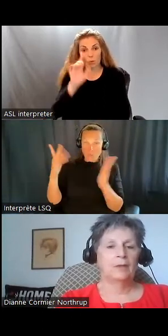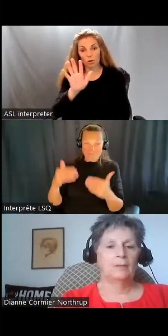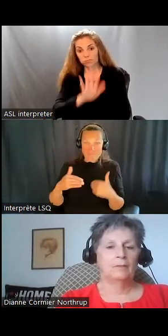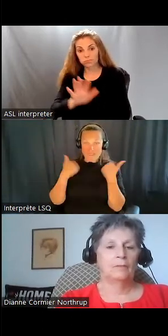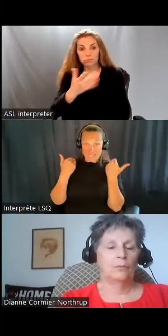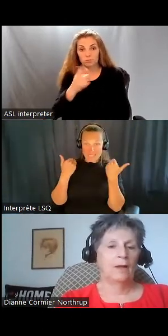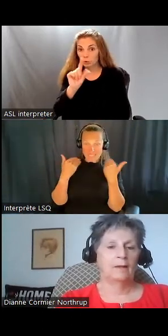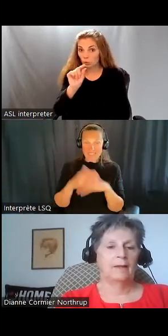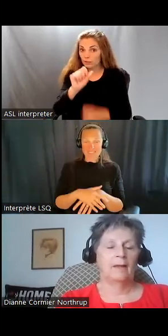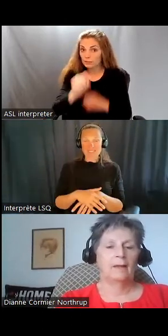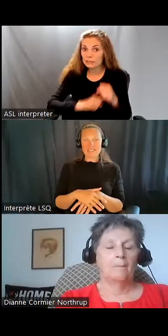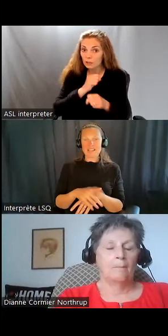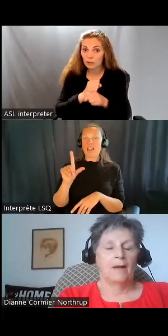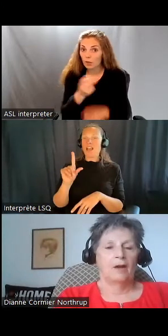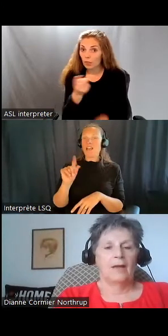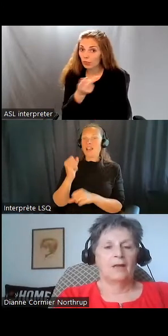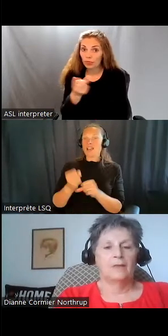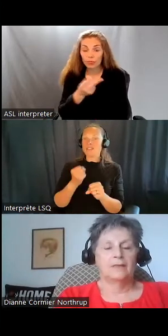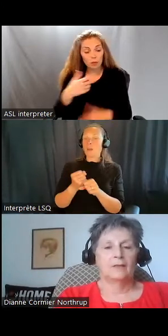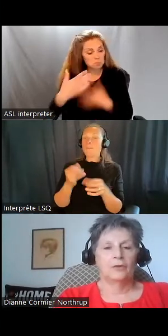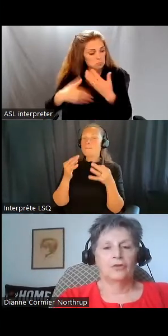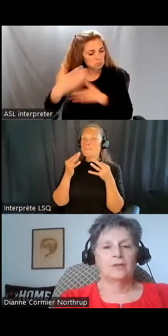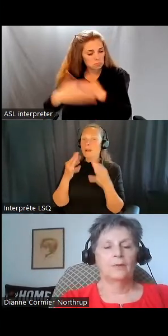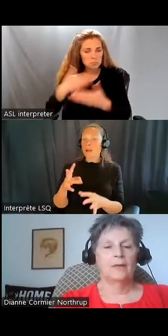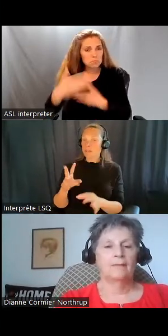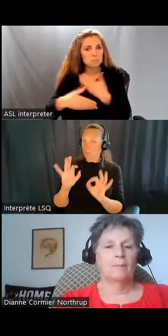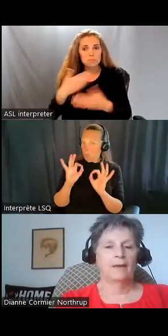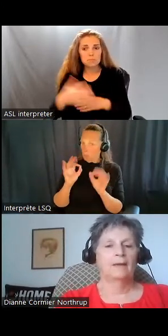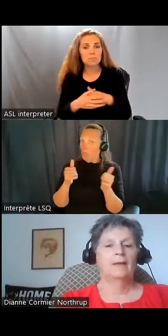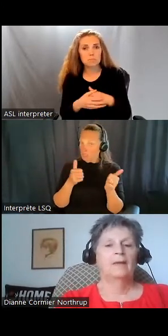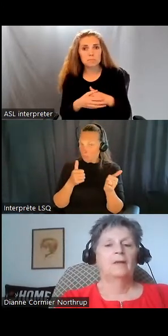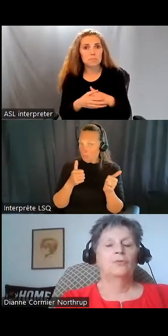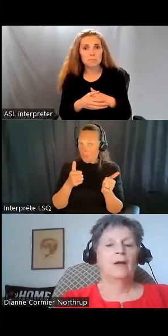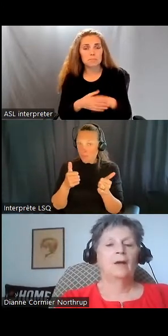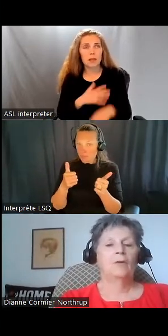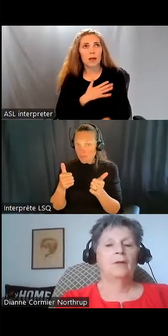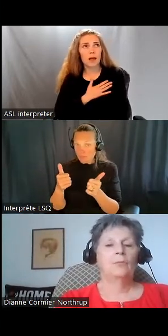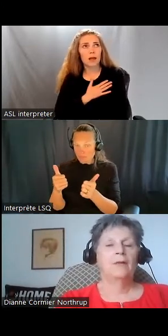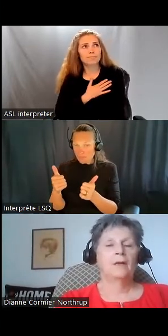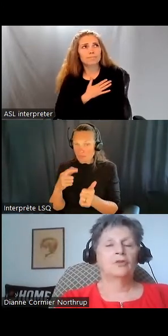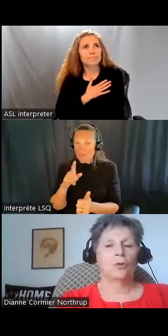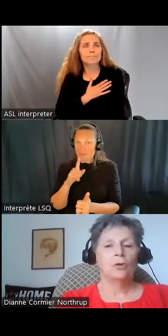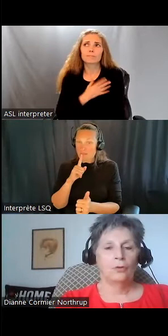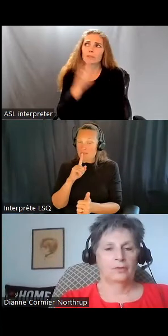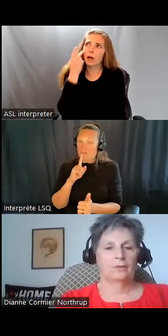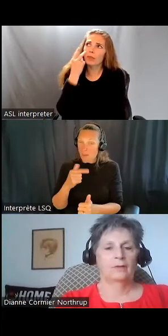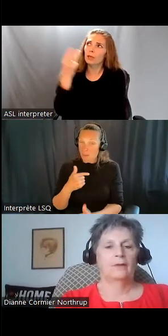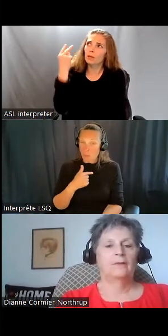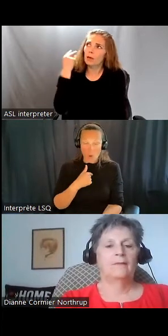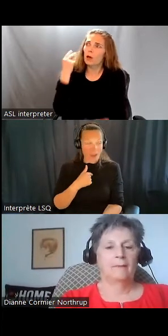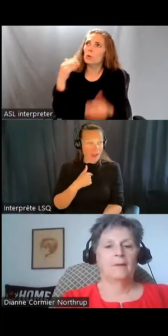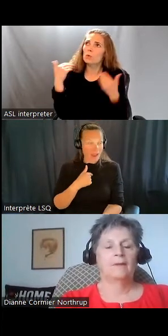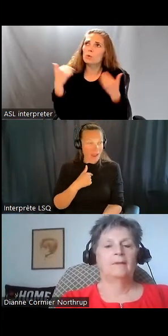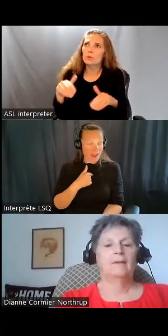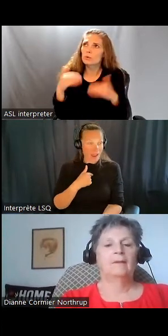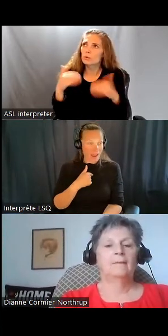Et pendant 20 ans, ils ont très bien fait et mon cœur se sert encore